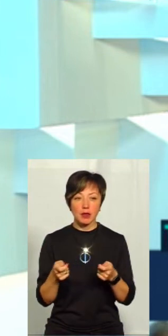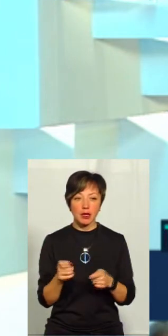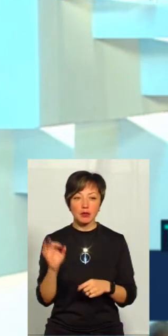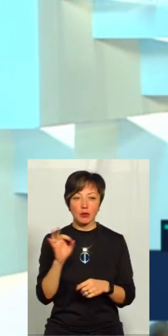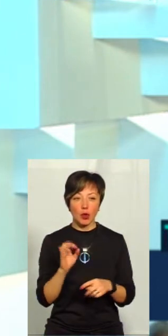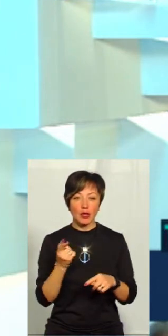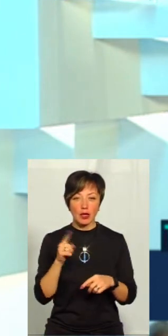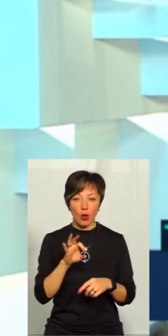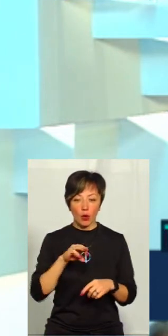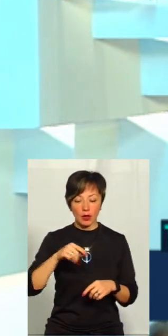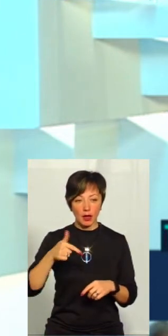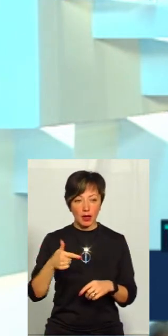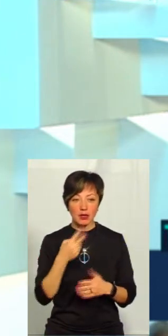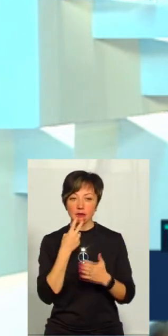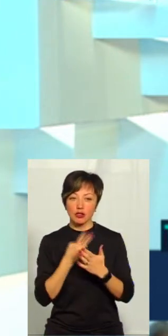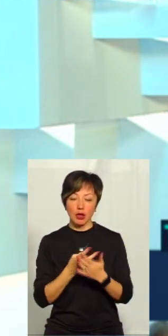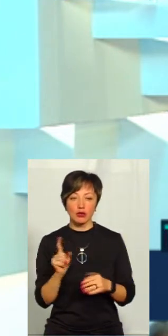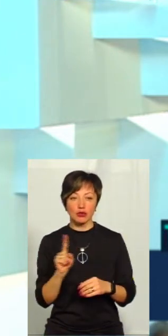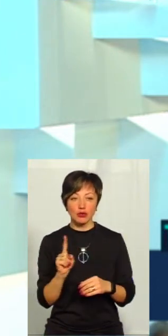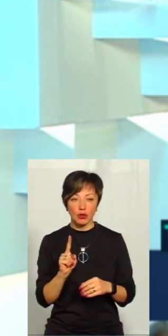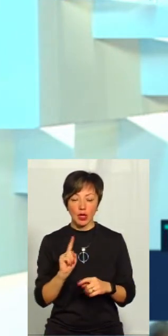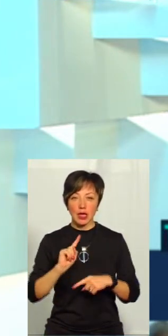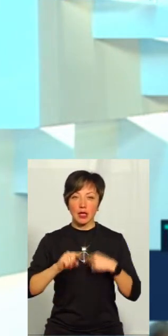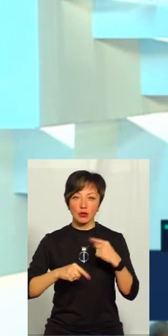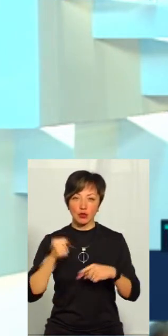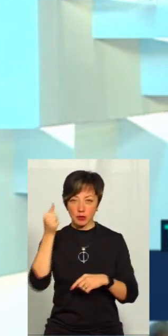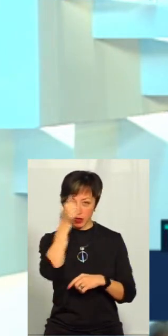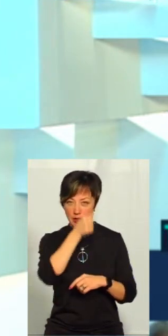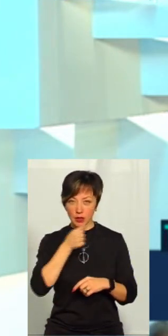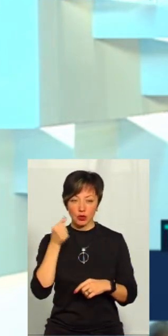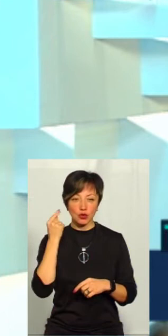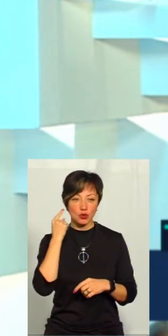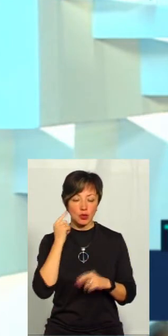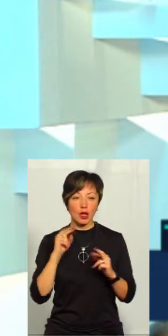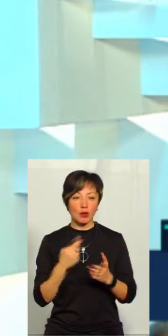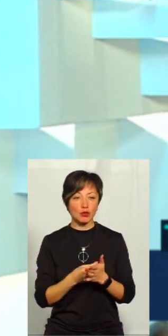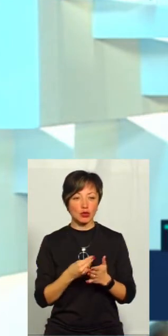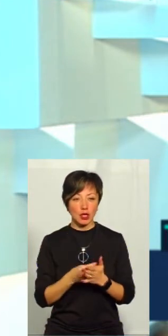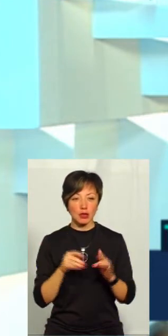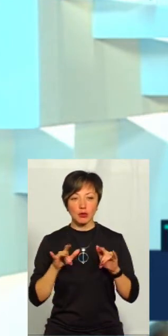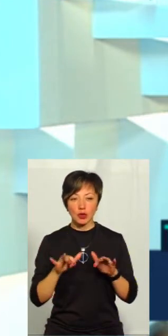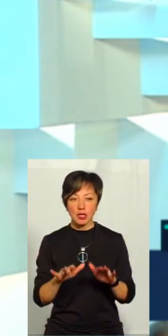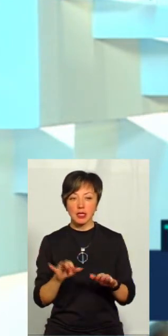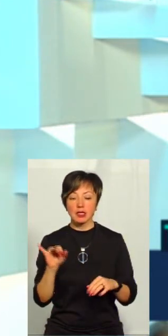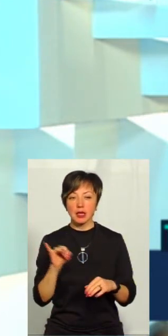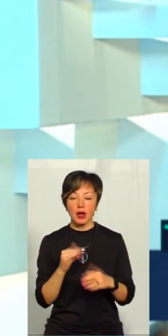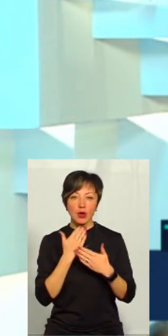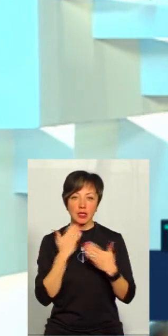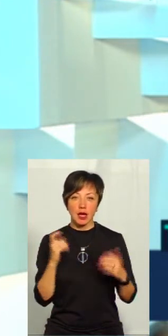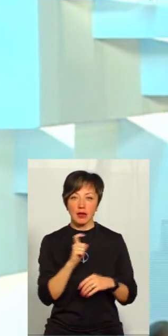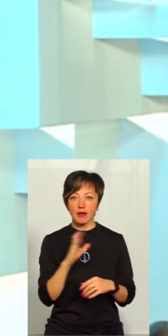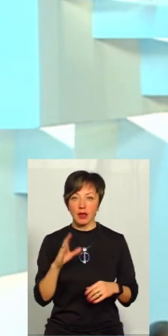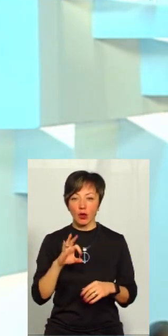про те, що Колобаєвська ОТГ, зважаючи на те, що наступний рік чули ми як шоу-бюджетний процес, і вже майже в останні